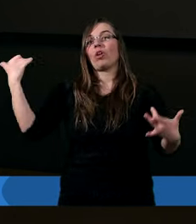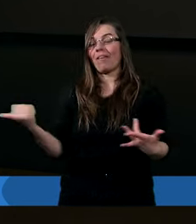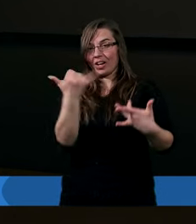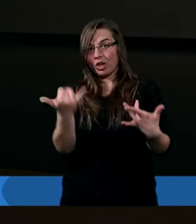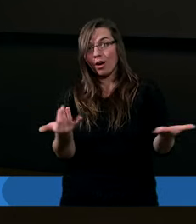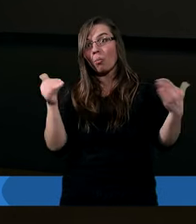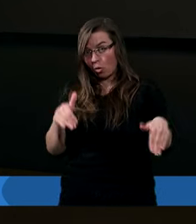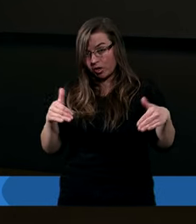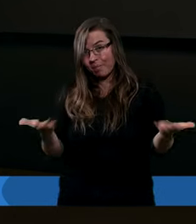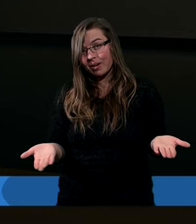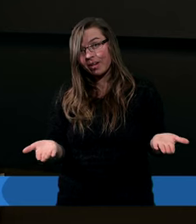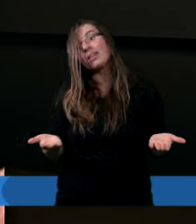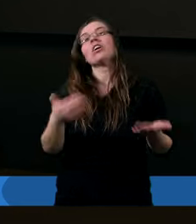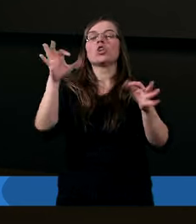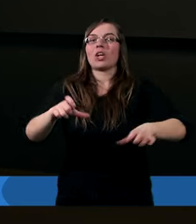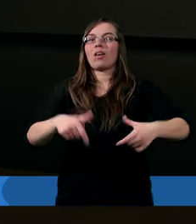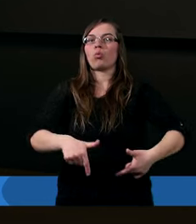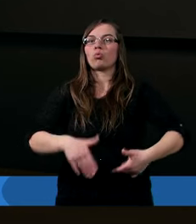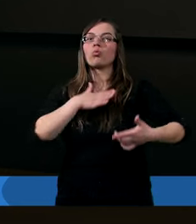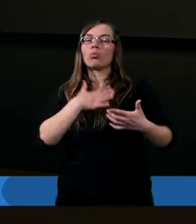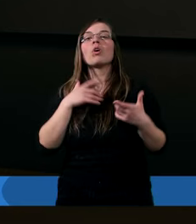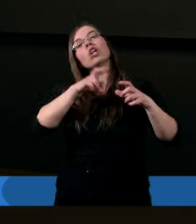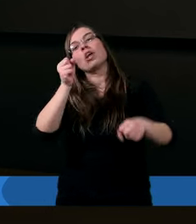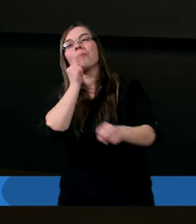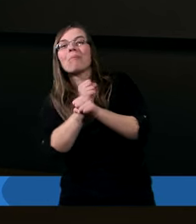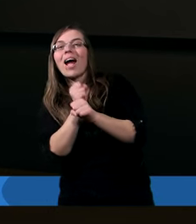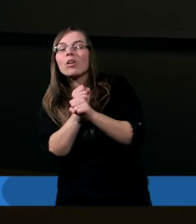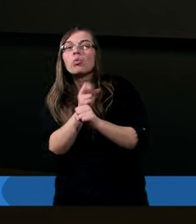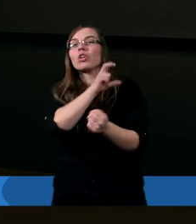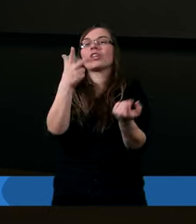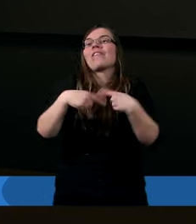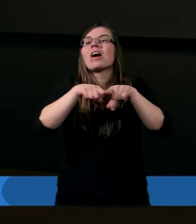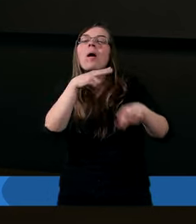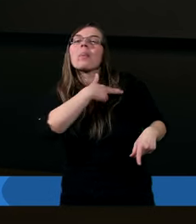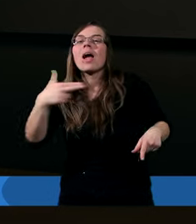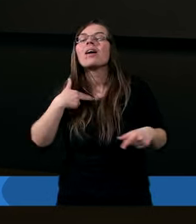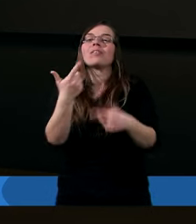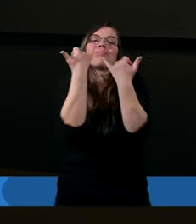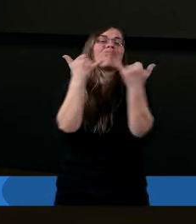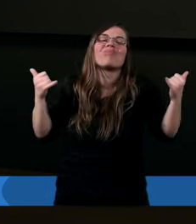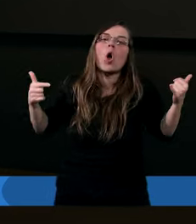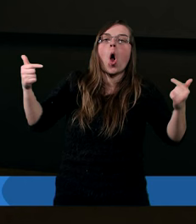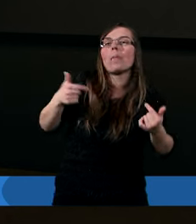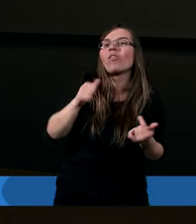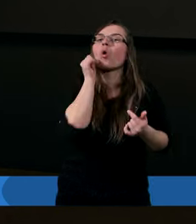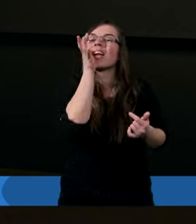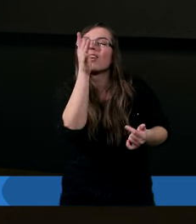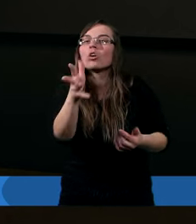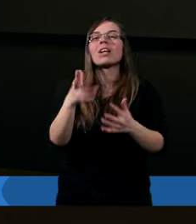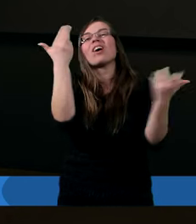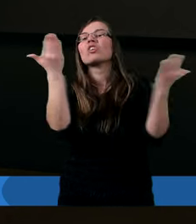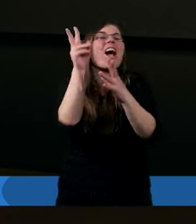wiecznego, siedząc tutaj, czy pracując, pracując, wykonując nasze różne obowiązki,